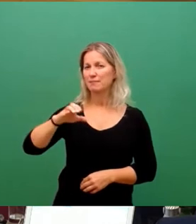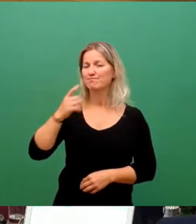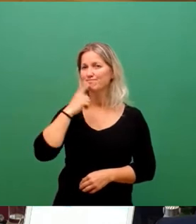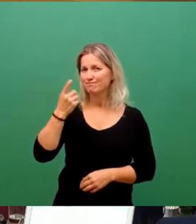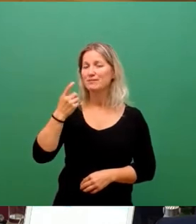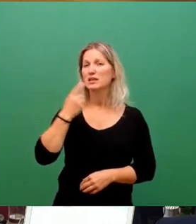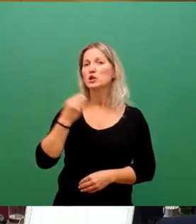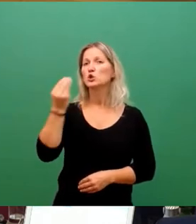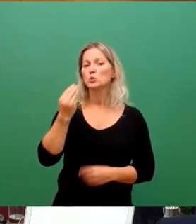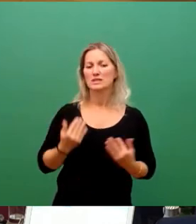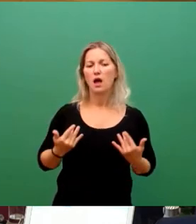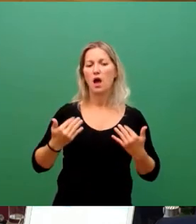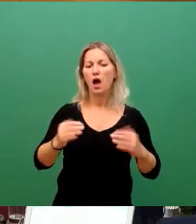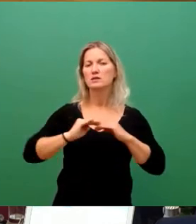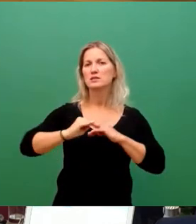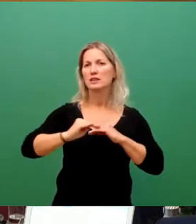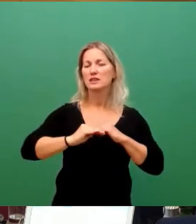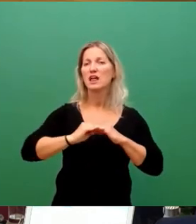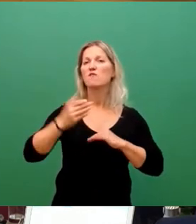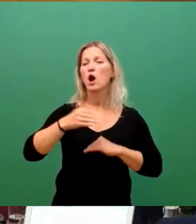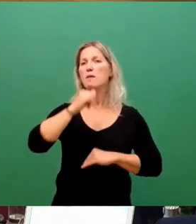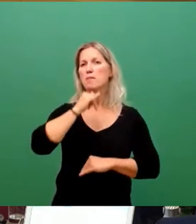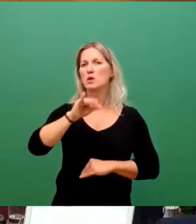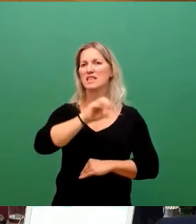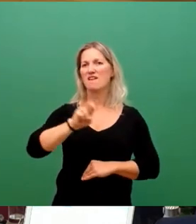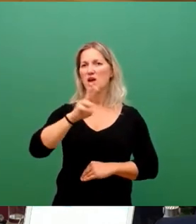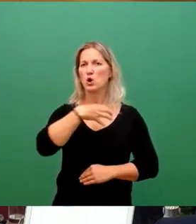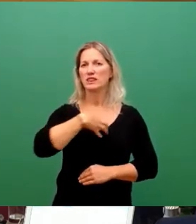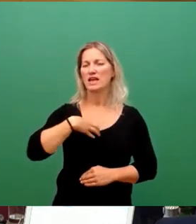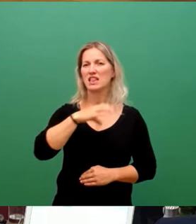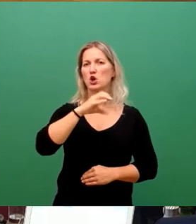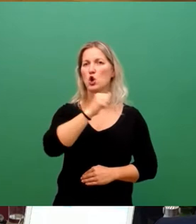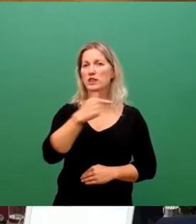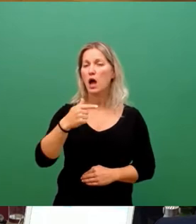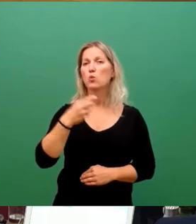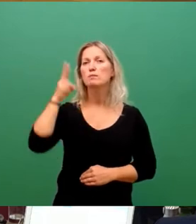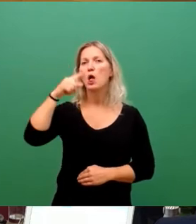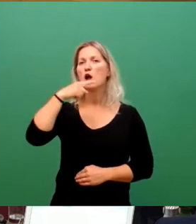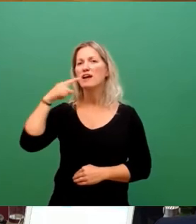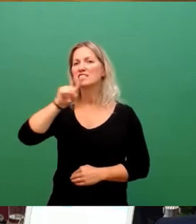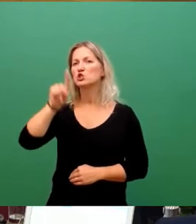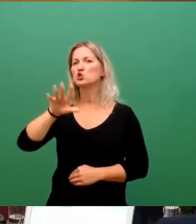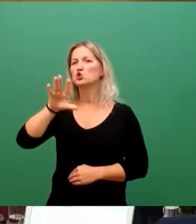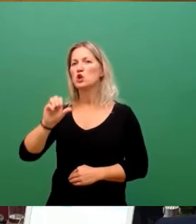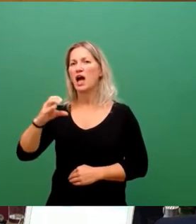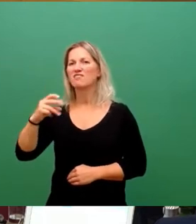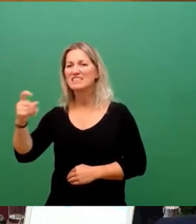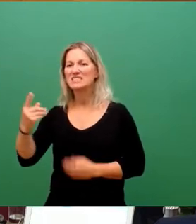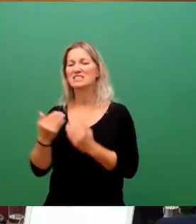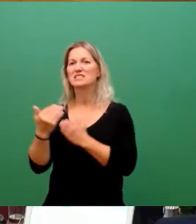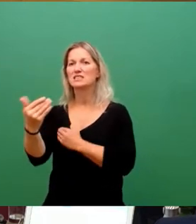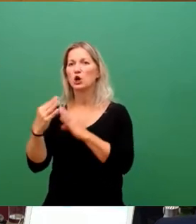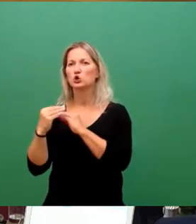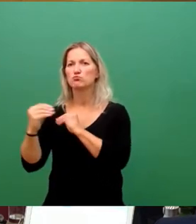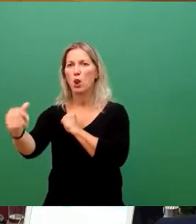Kunstrasenplätzen des Post-SV Dresden in Kotta und bei Blau-Weiß-Tschachwitz geschmolzen. Und viele hundert